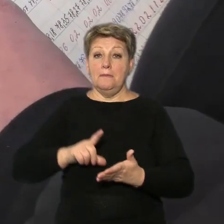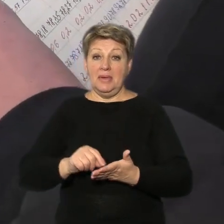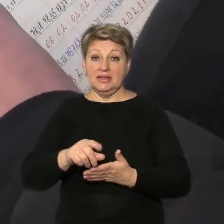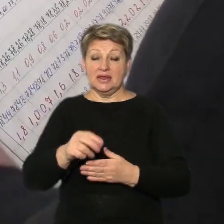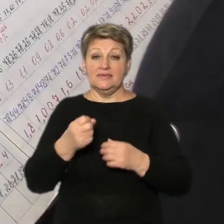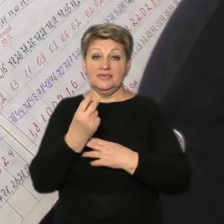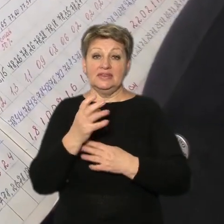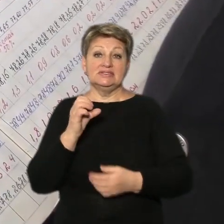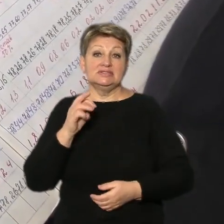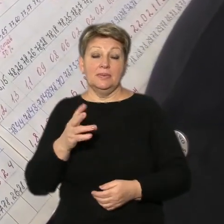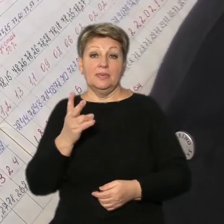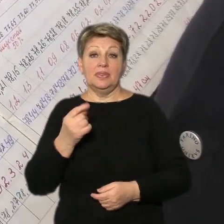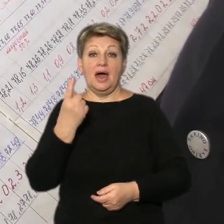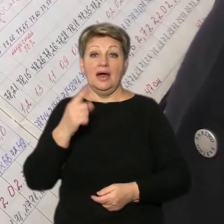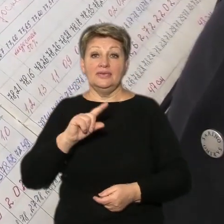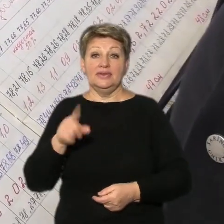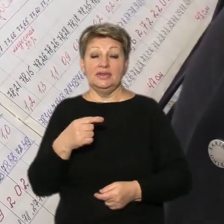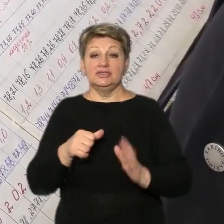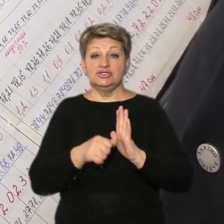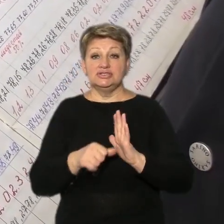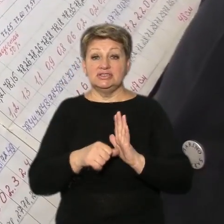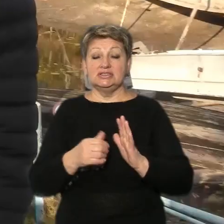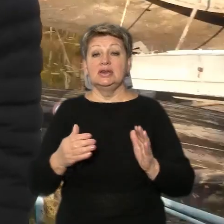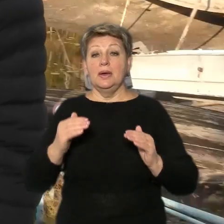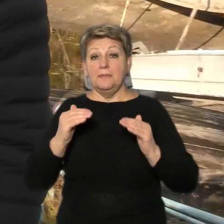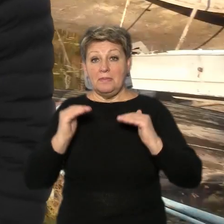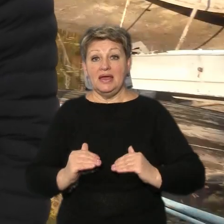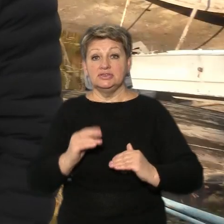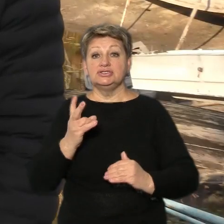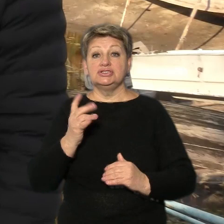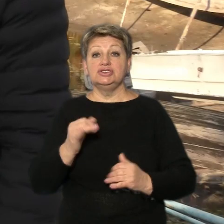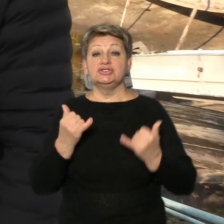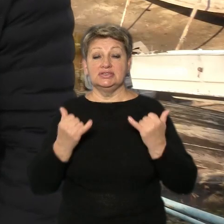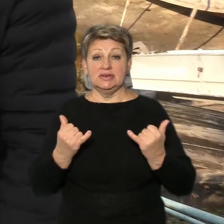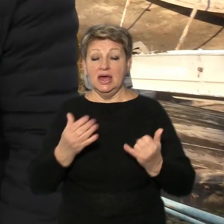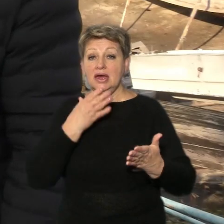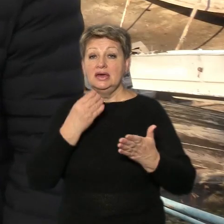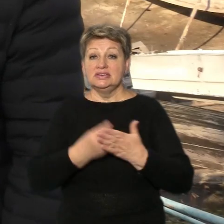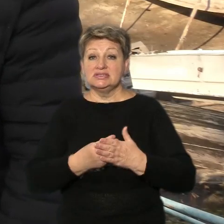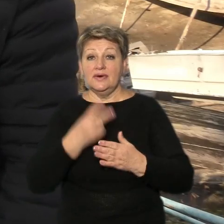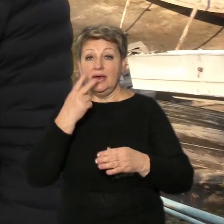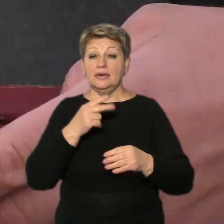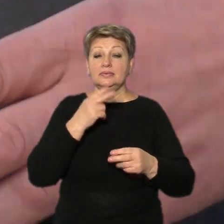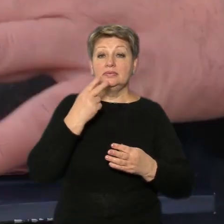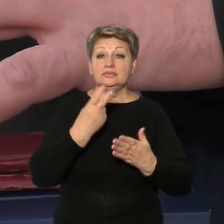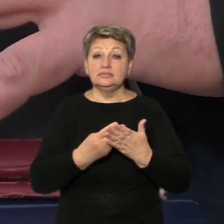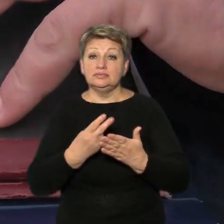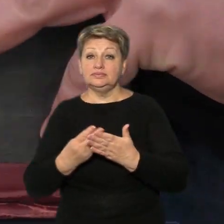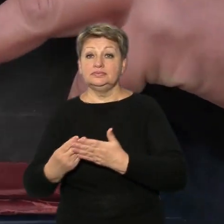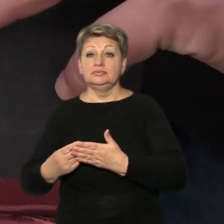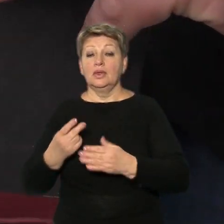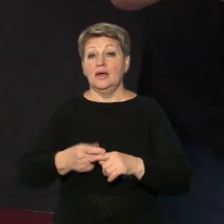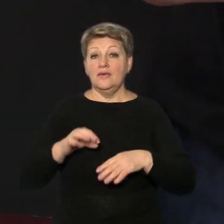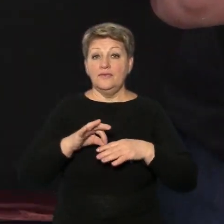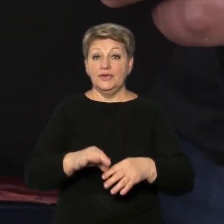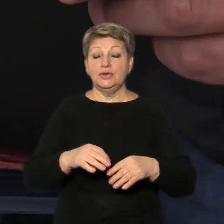Це на метр шістдесят менше, чим зараз рівень. Свої спостереження, розказує Олександр Жижеря, рибоохоронний патруль